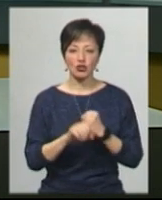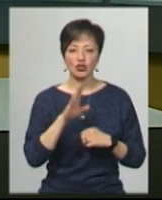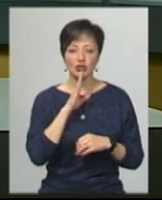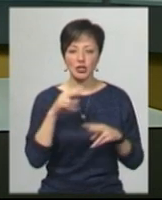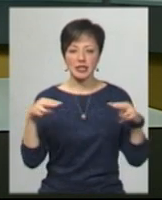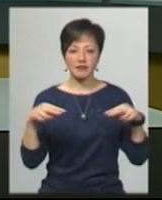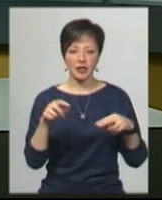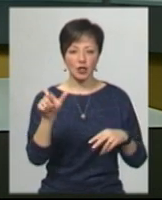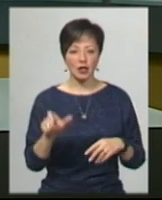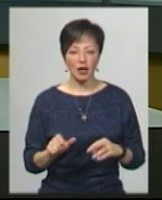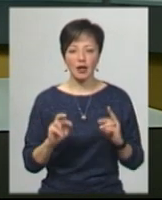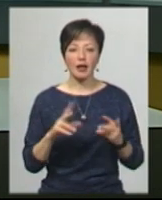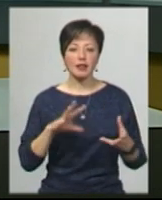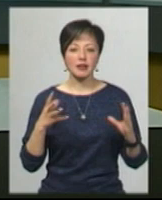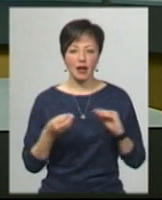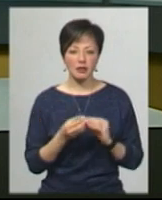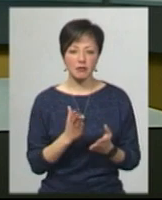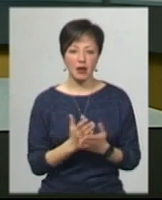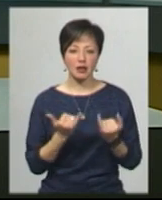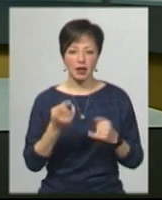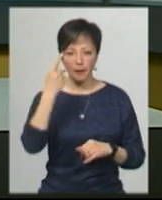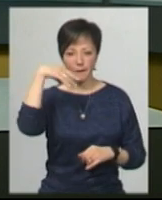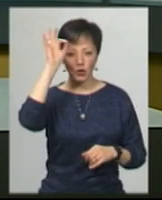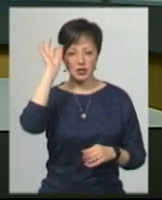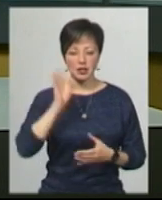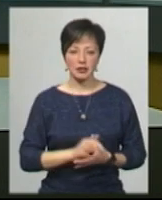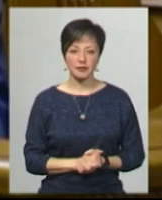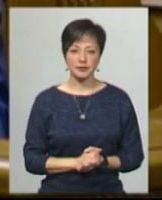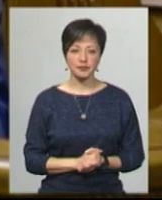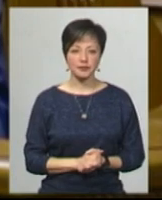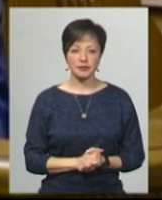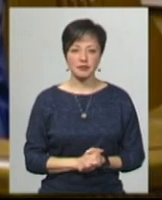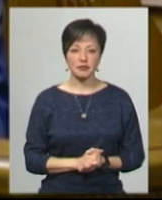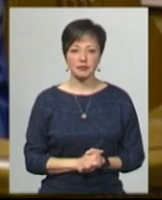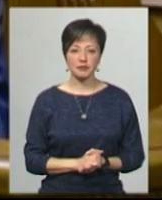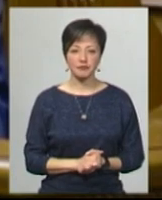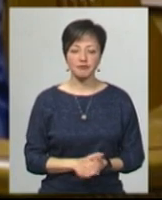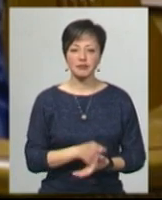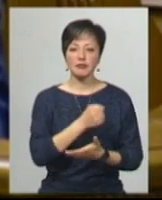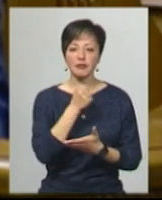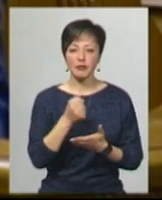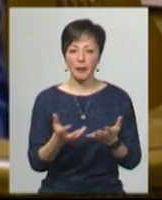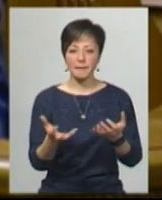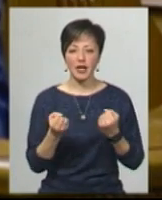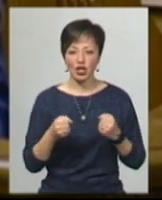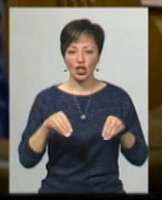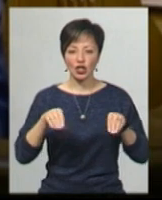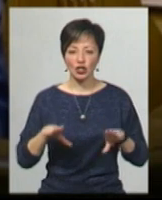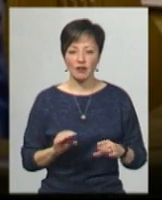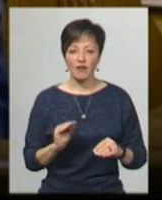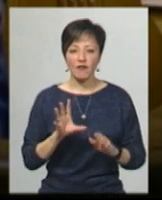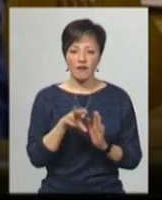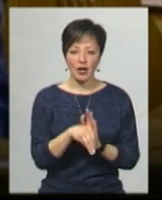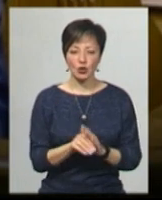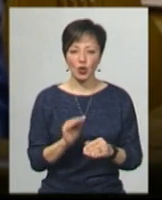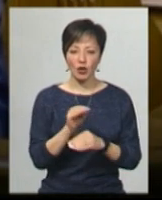-свідка, і про те, які наслідки це мало для поліцейських. Прийняли певне рішення щодо видання додаткових